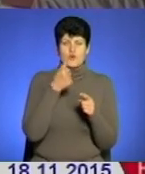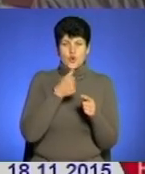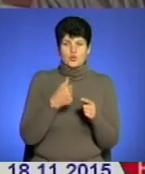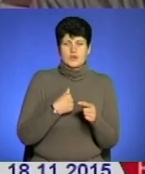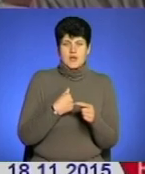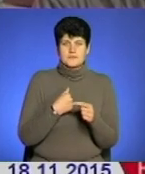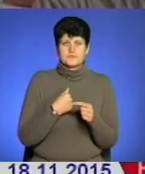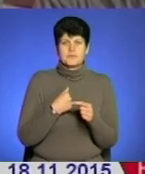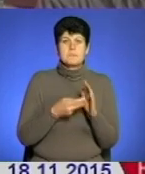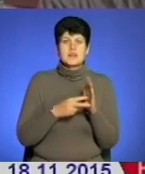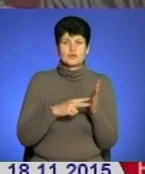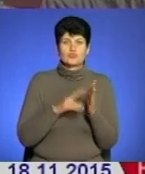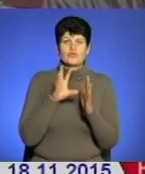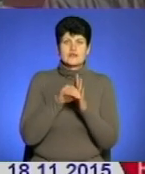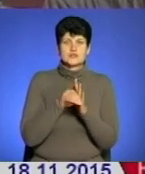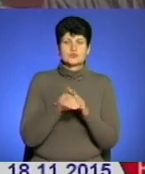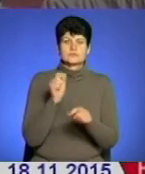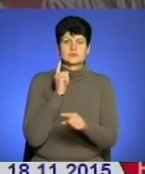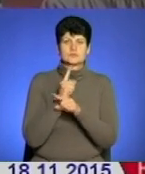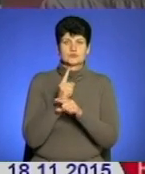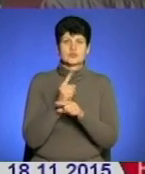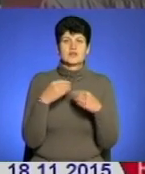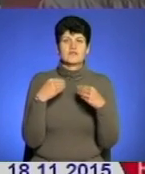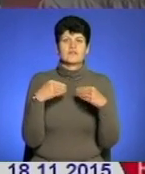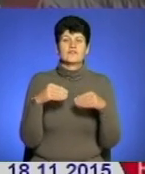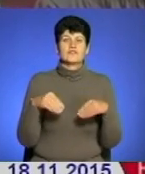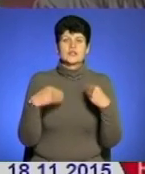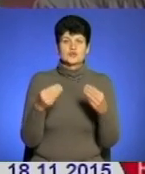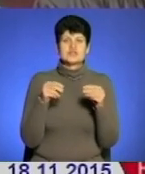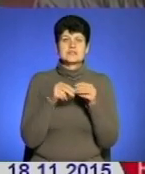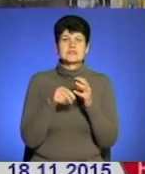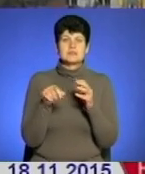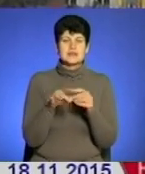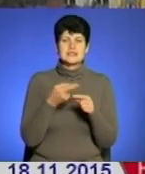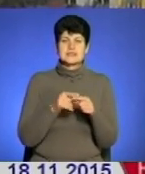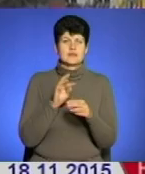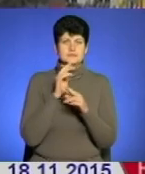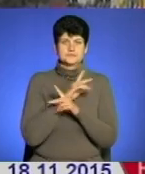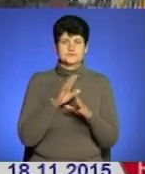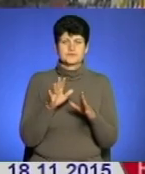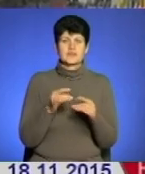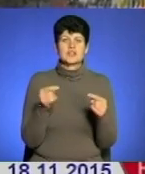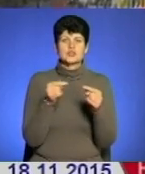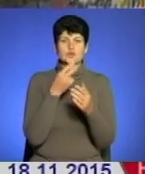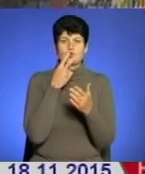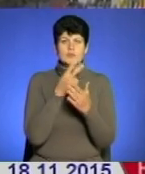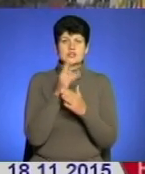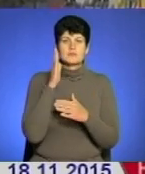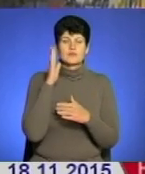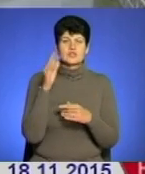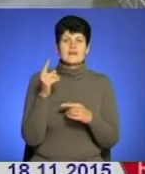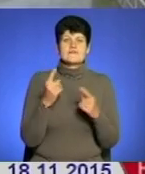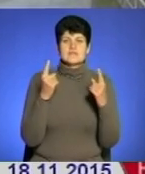планую вести мораторій на видачу землі, тому що я вважаю це недоцільним. Чітко бачать майбутнє Великої